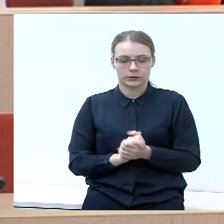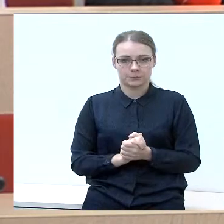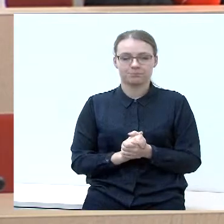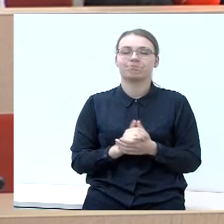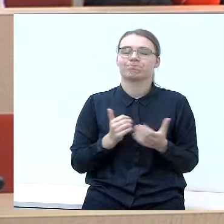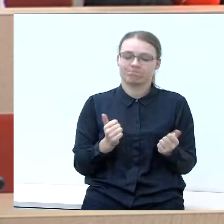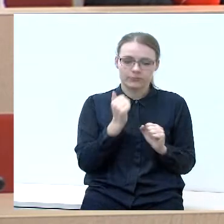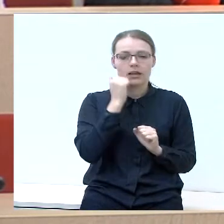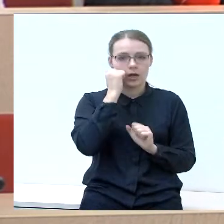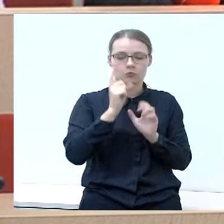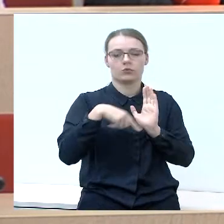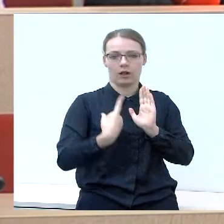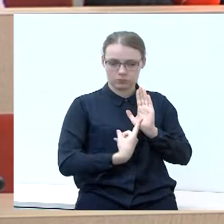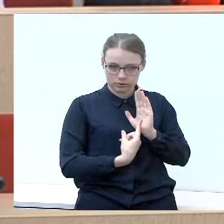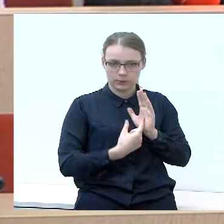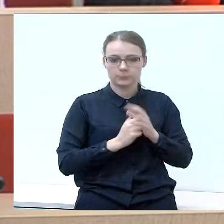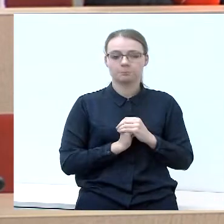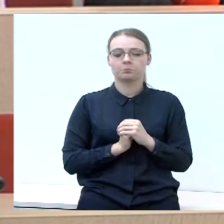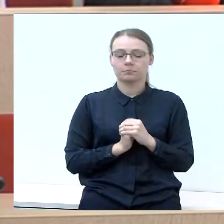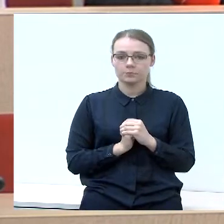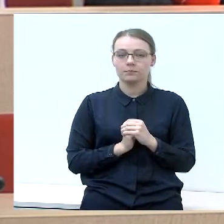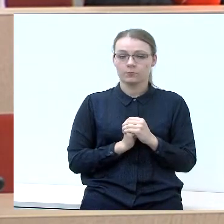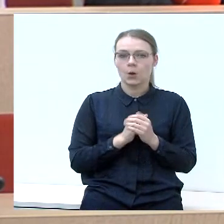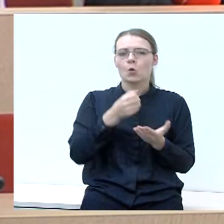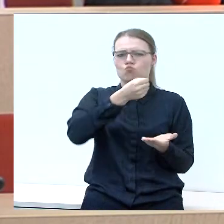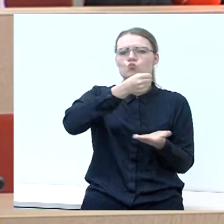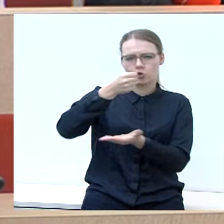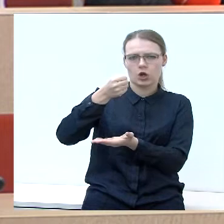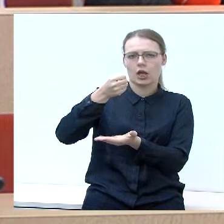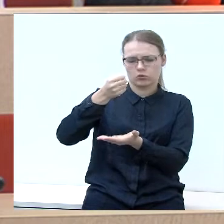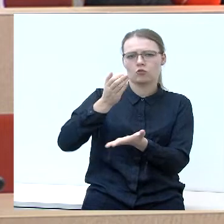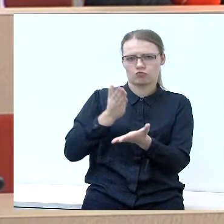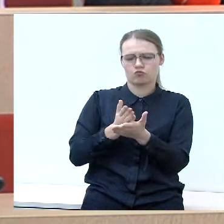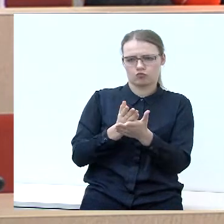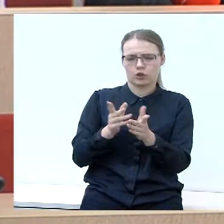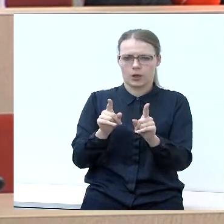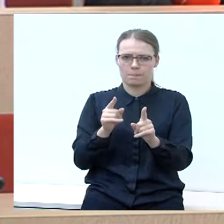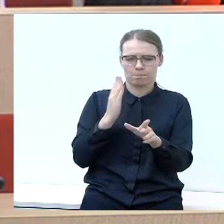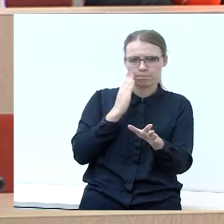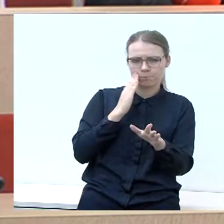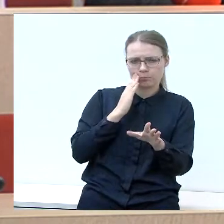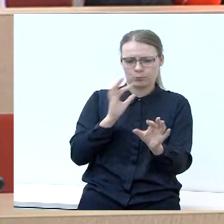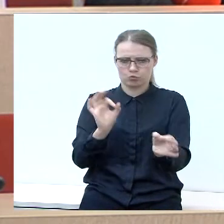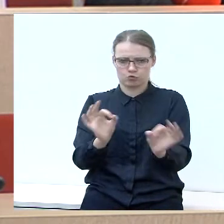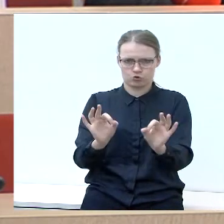Ačiū. Ačiū iš klausimą. Šiaip tai biudžetas, manau, kad yra subalansuotas. Ir